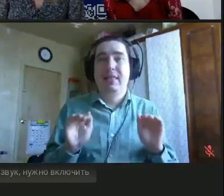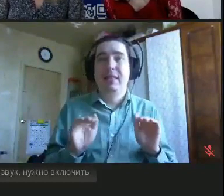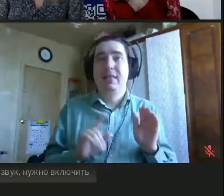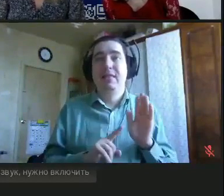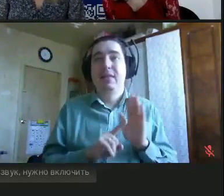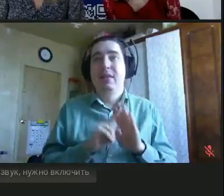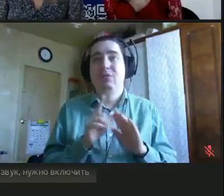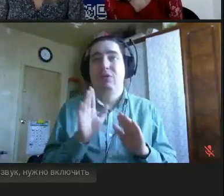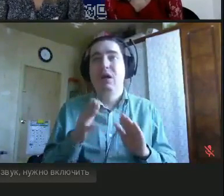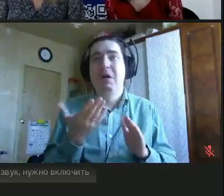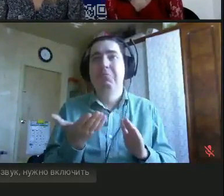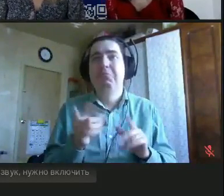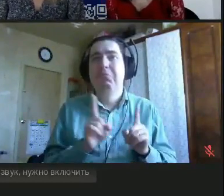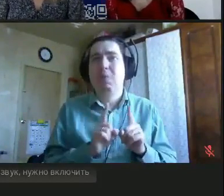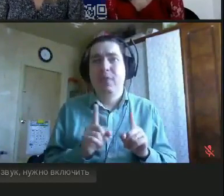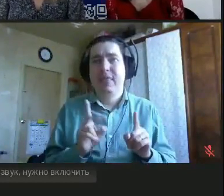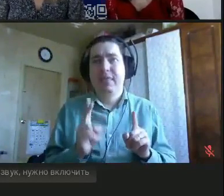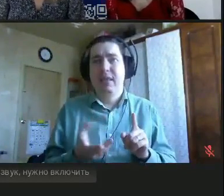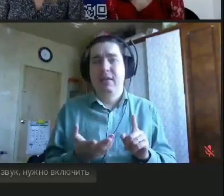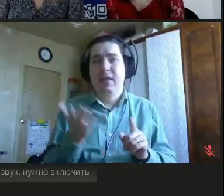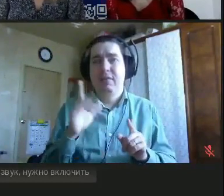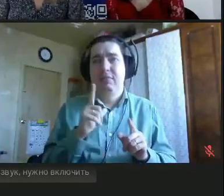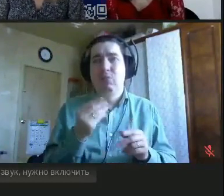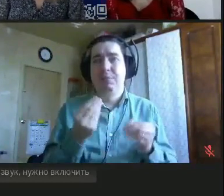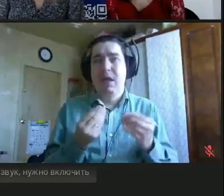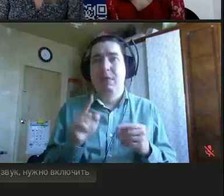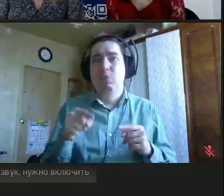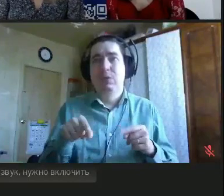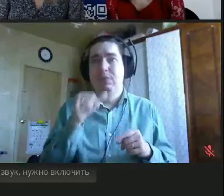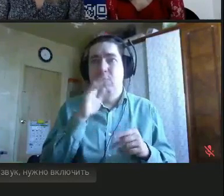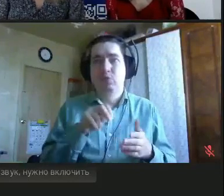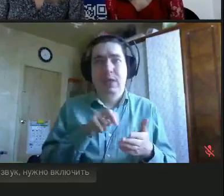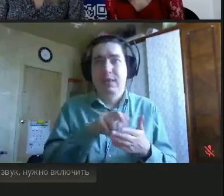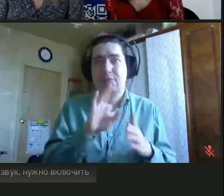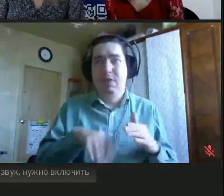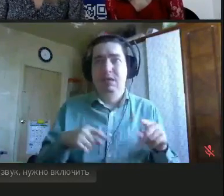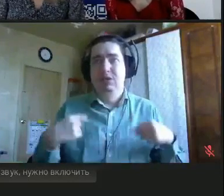и стали спрашивать, а что же с тобой не так? Давай вот мы с тобой поиграем, а ты что, не можешь встать из коляски?